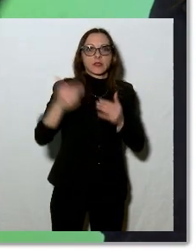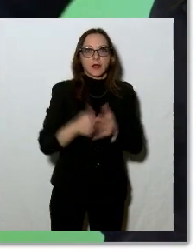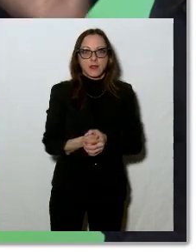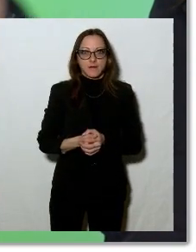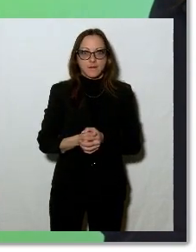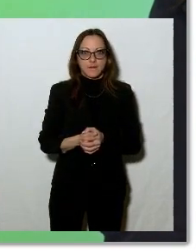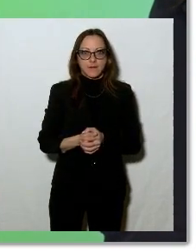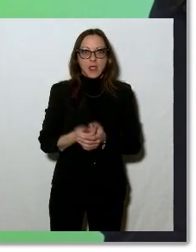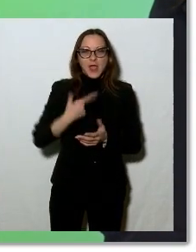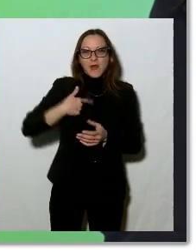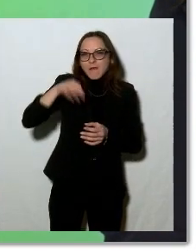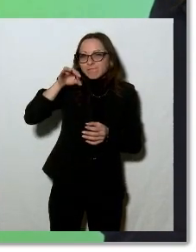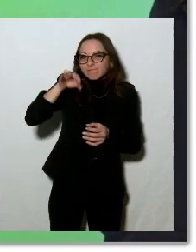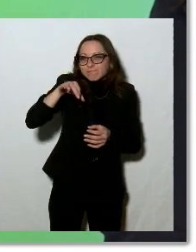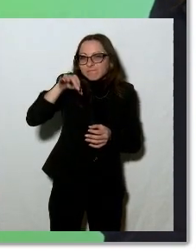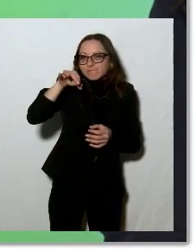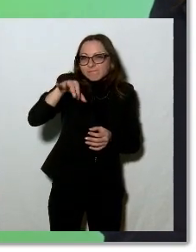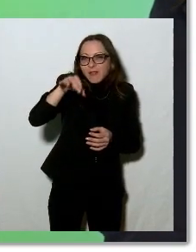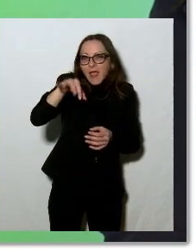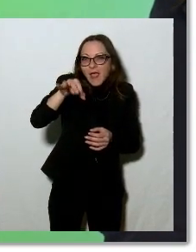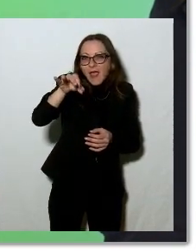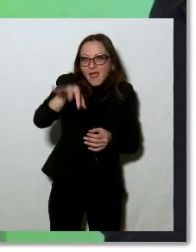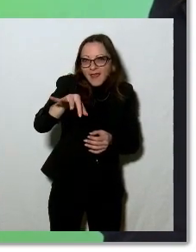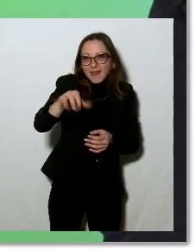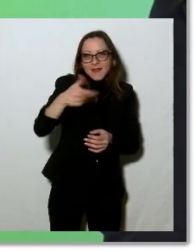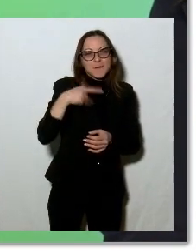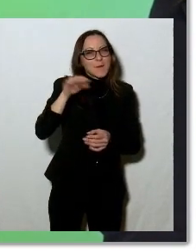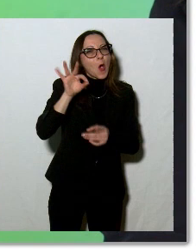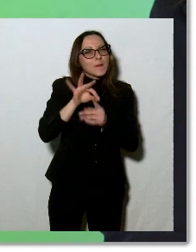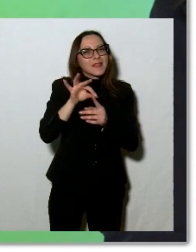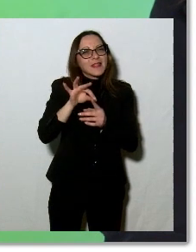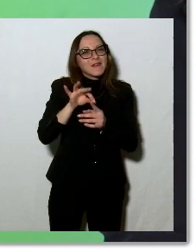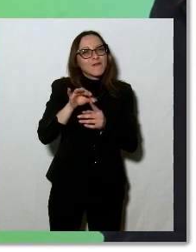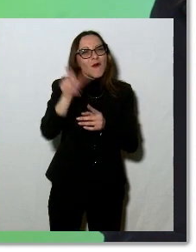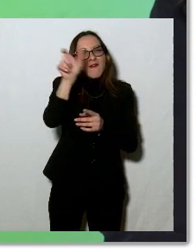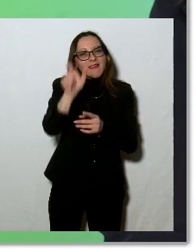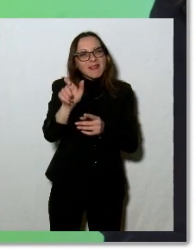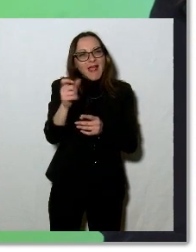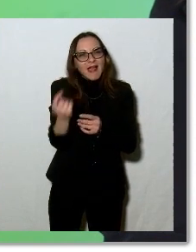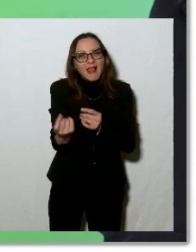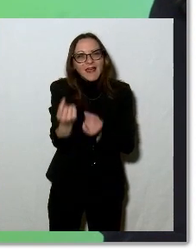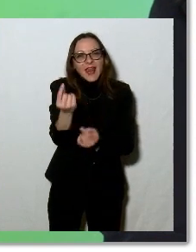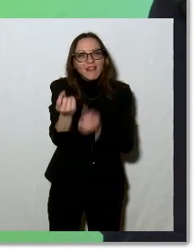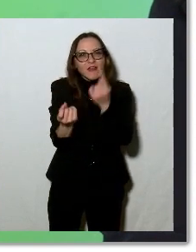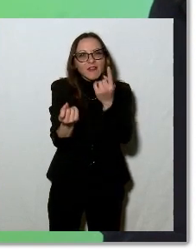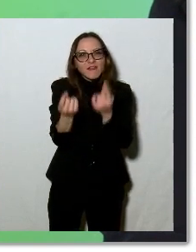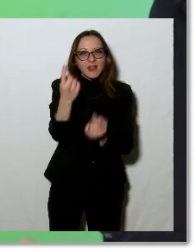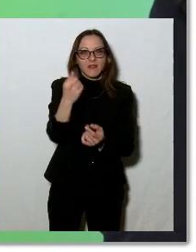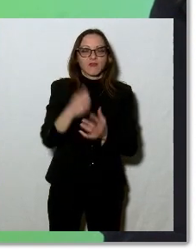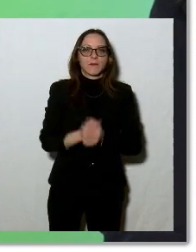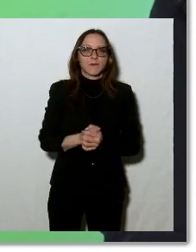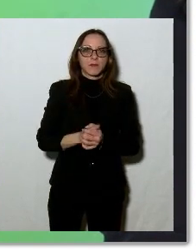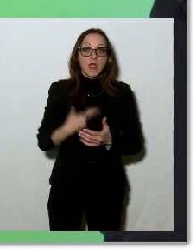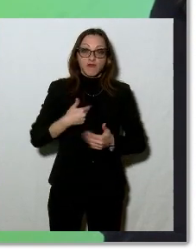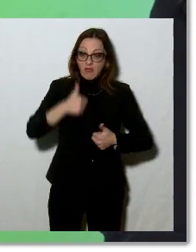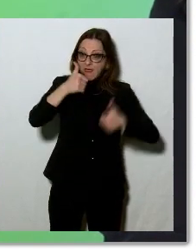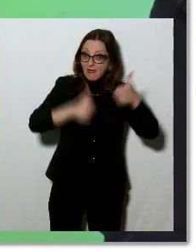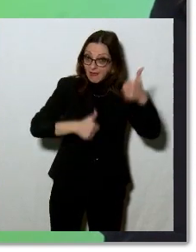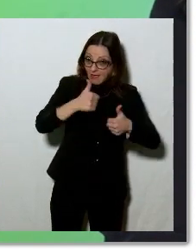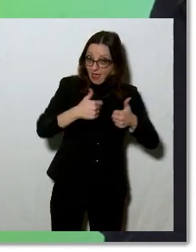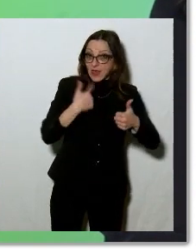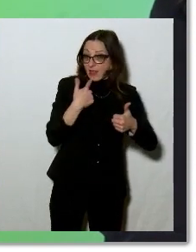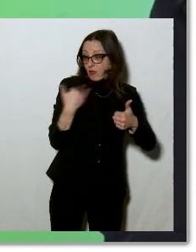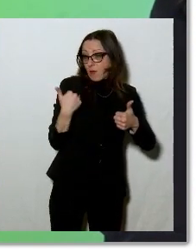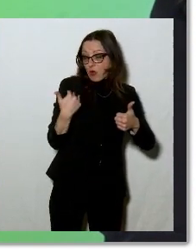questo seme in giro per tutta l'Italia. Abbiamo dei contest e dei workshop come dicevo prima e lavoriamo anche molto